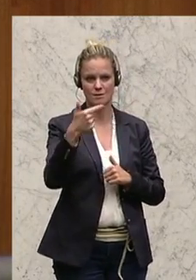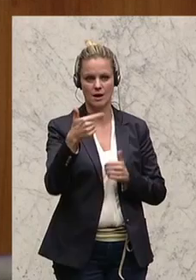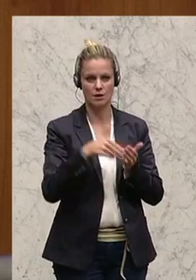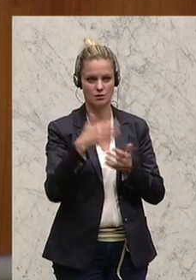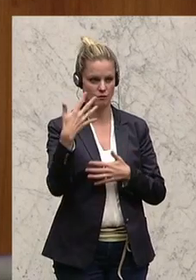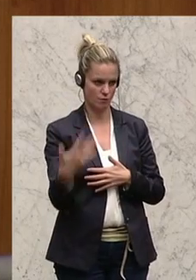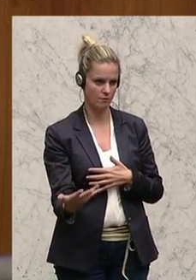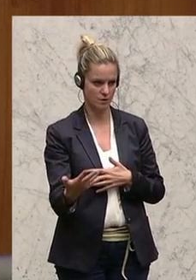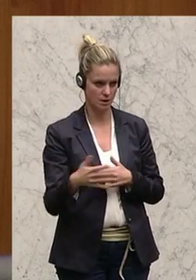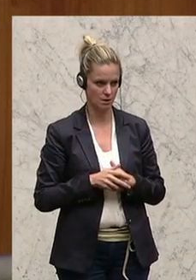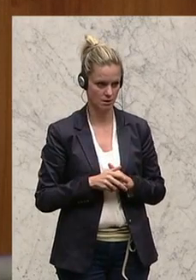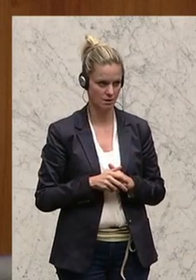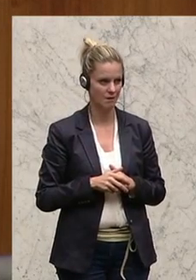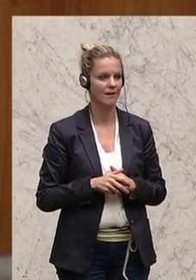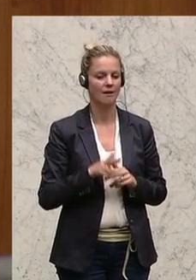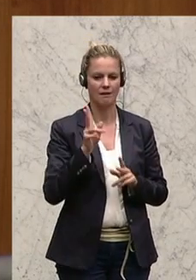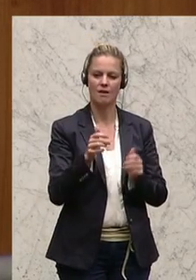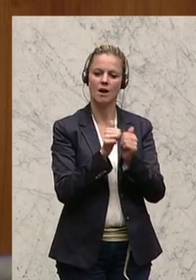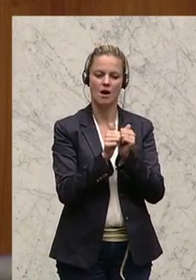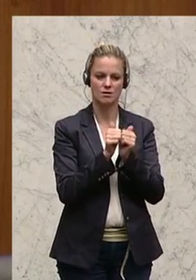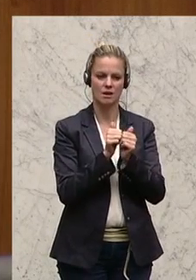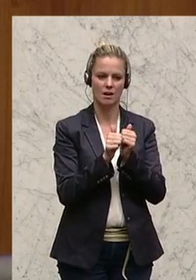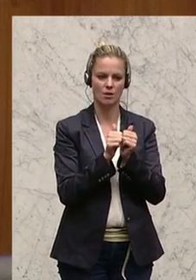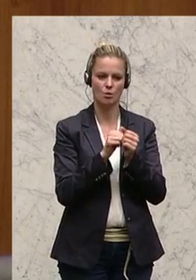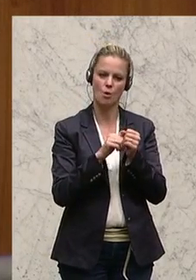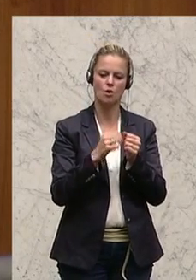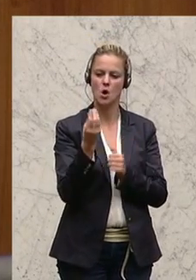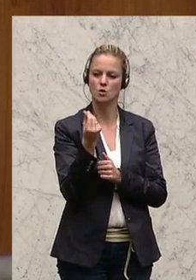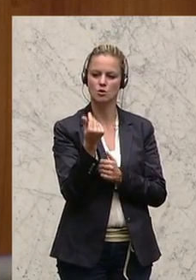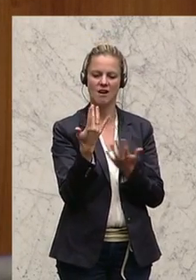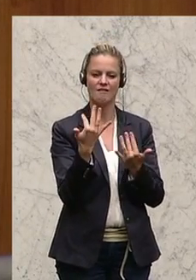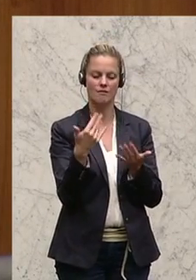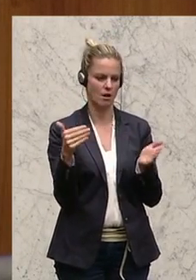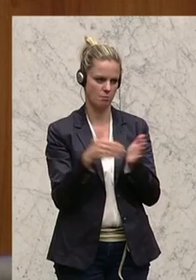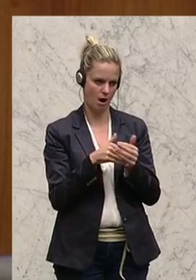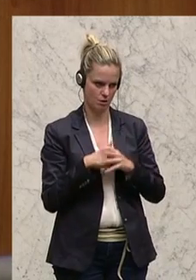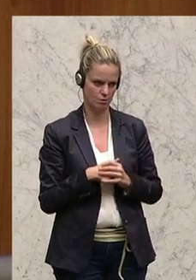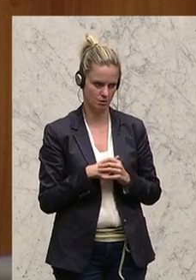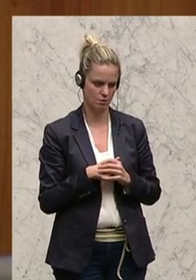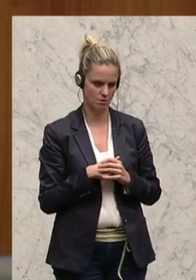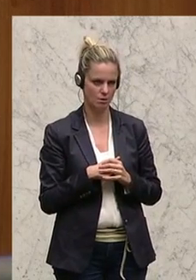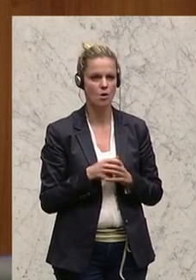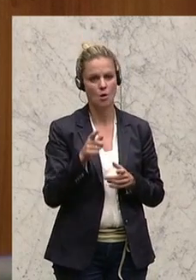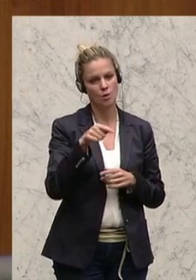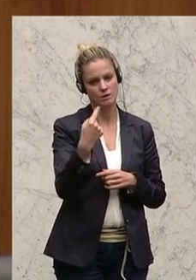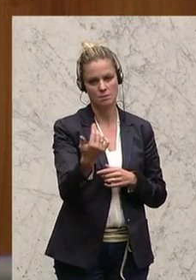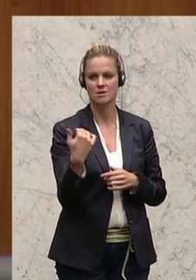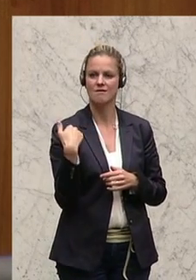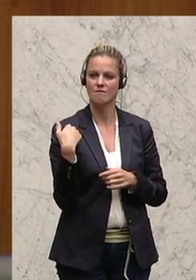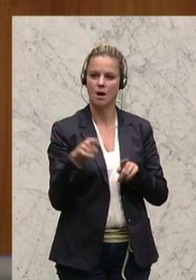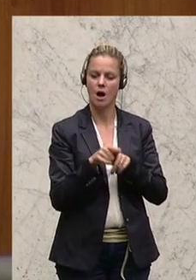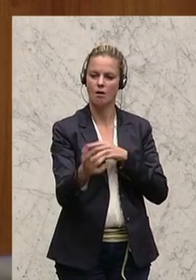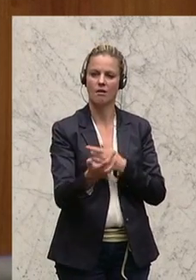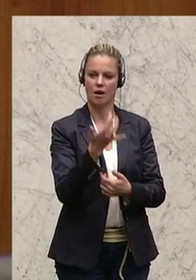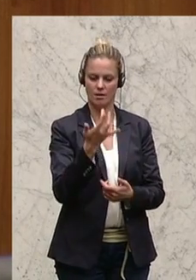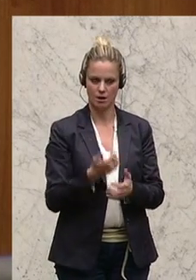errechnen, die wir zusätzlich benötigen. Und ich sage auch noch dazu, und das habe ich ja damit gemeint, und Sie haben das ja auch kritisiert, dass ich gesagt habe,